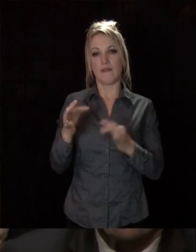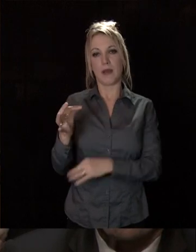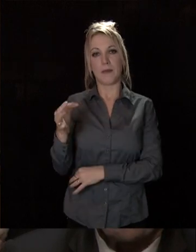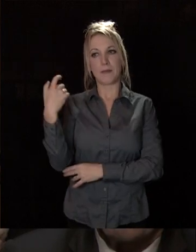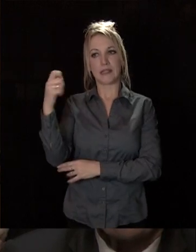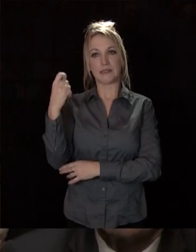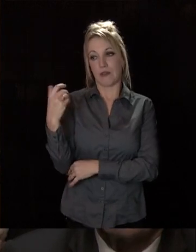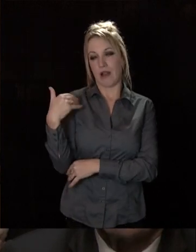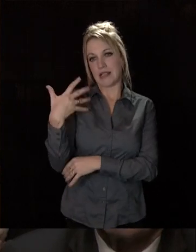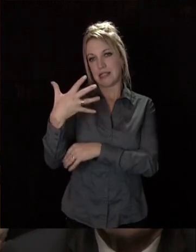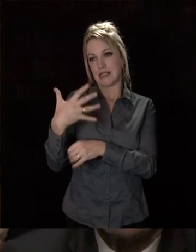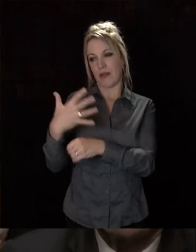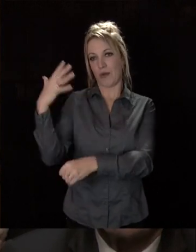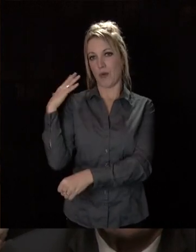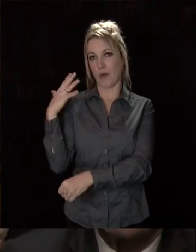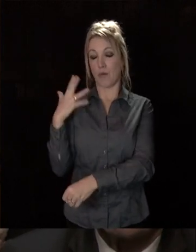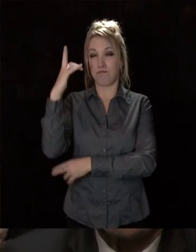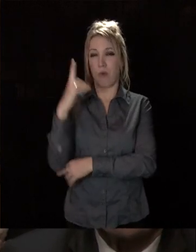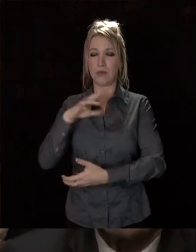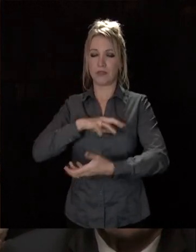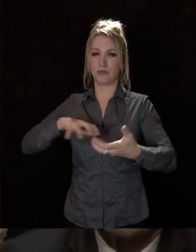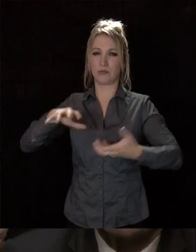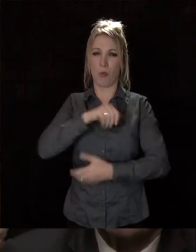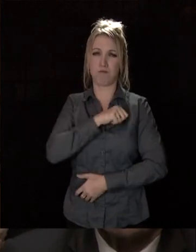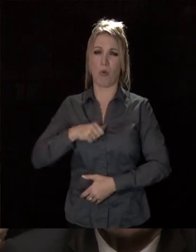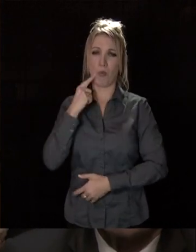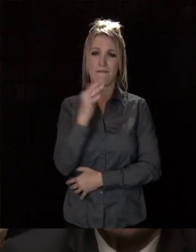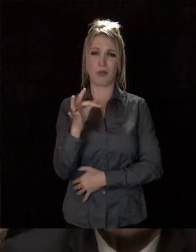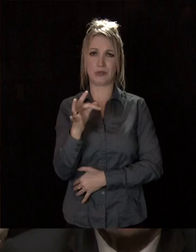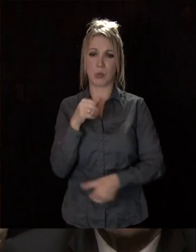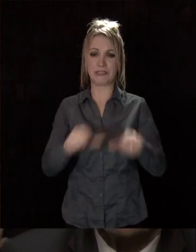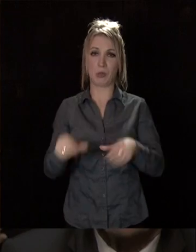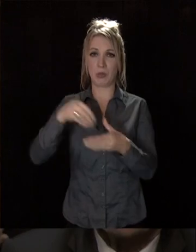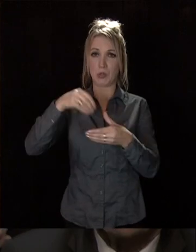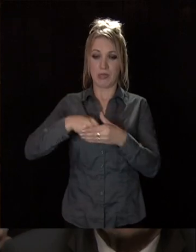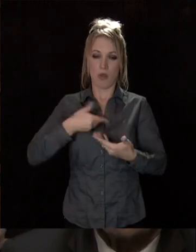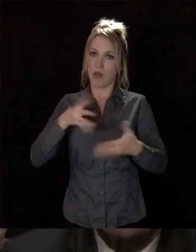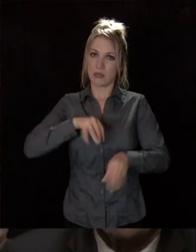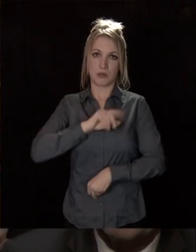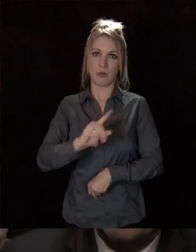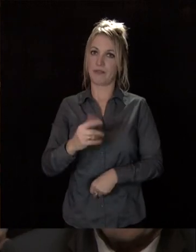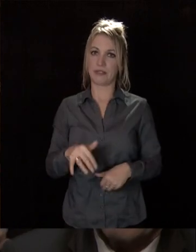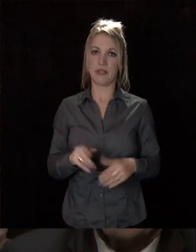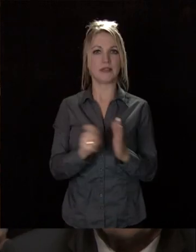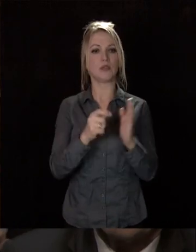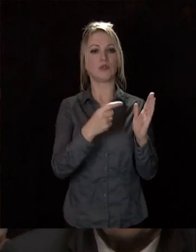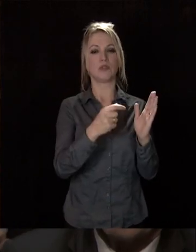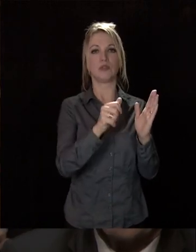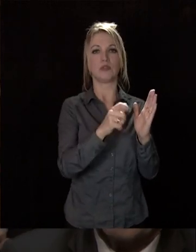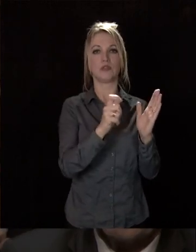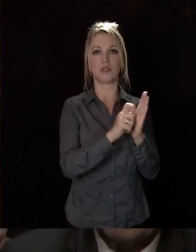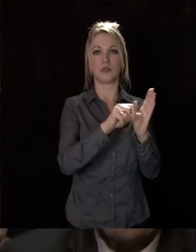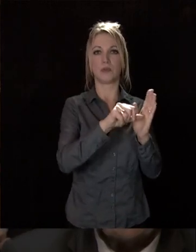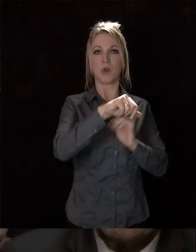qui, je vous le rappelle, a député dans les pires conditions économiques pour la France, elles ne l'acceptent plus aujourd'hui. Alors qu'en 2011-2012,